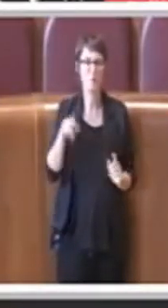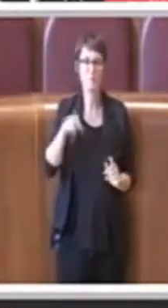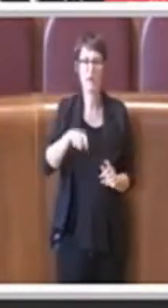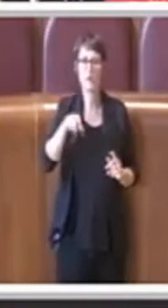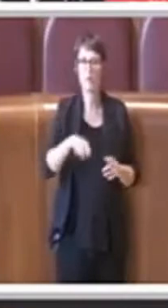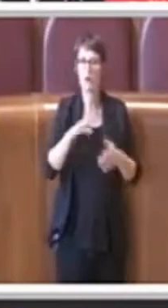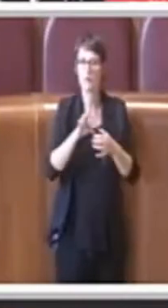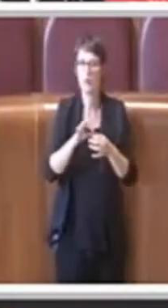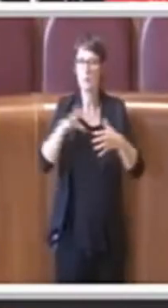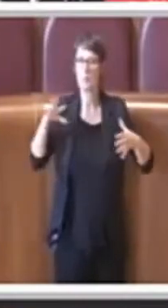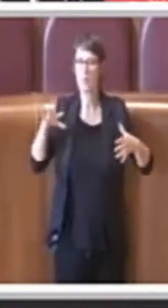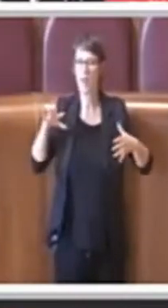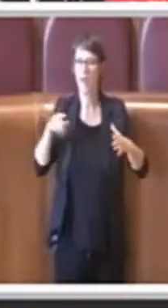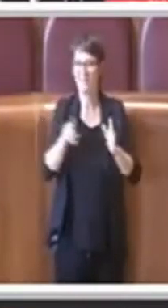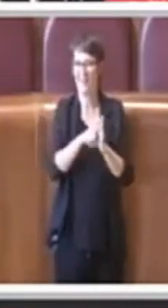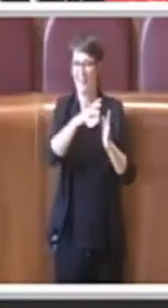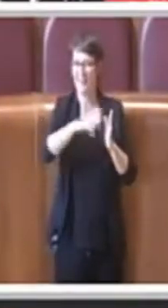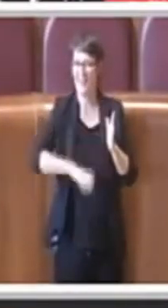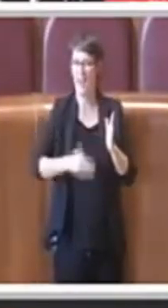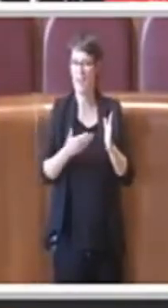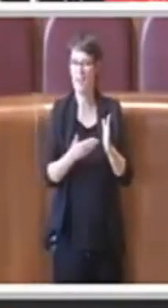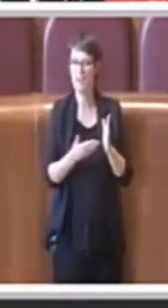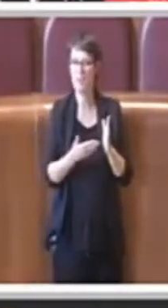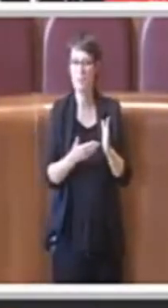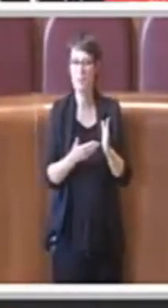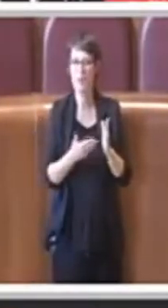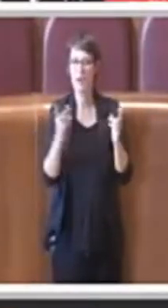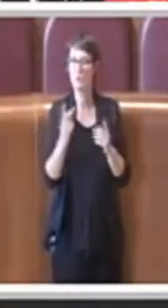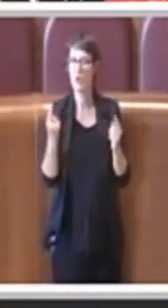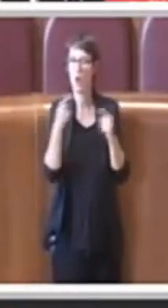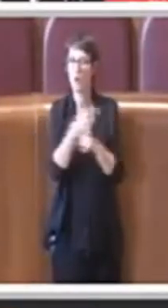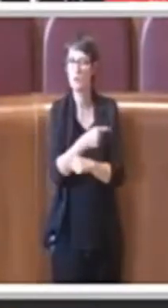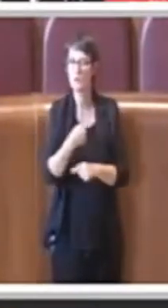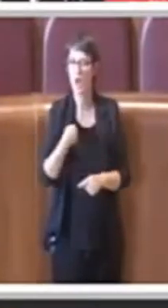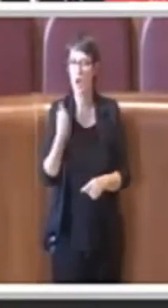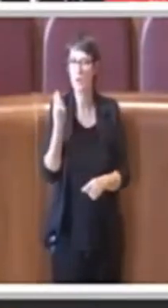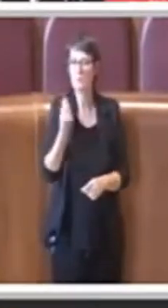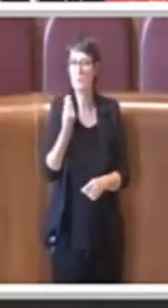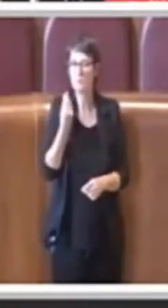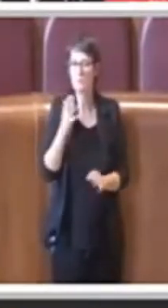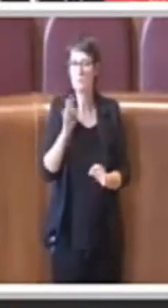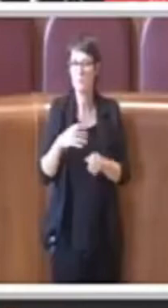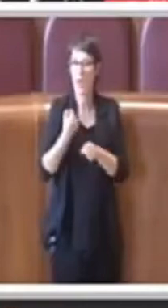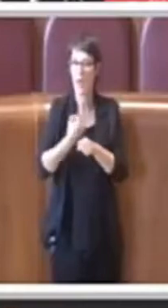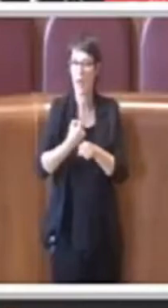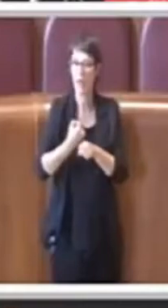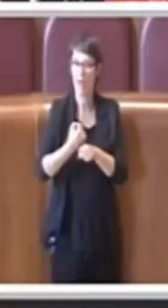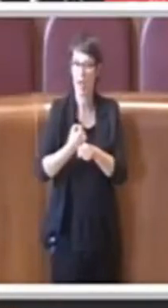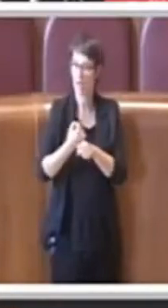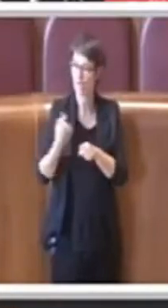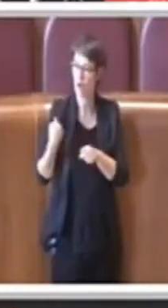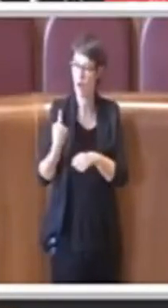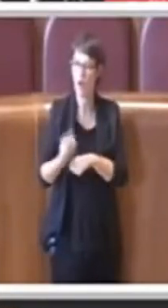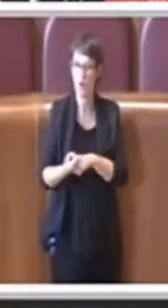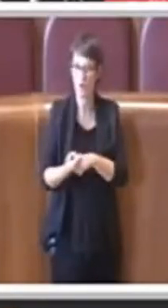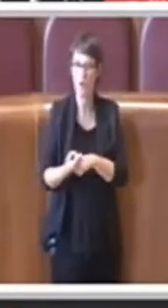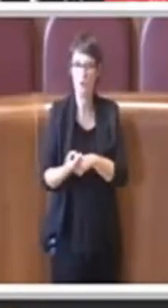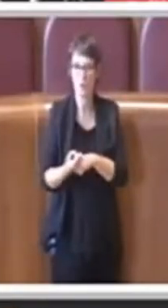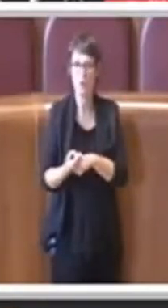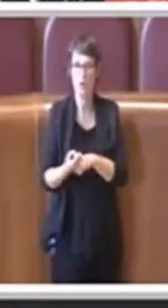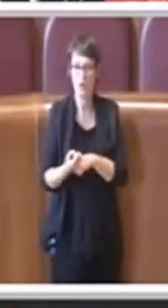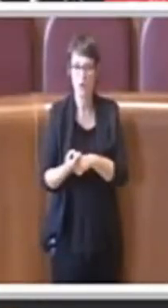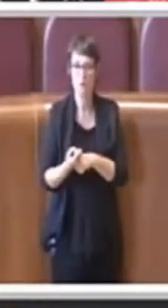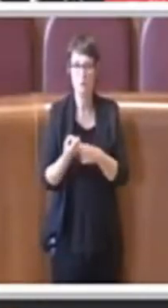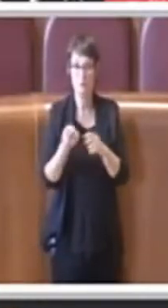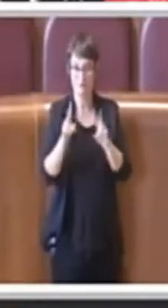questa delibera. In realtà ritengo che il lavoro che è stato fatto sia sicuramente sui temi molto